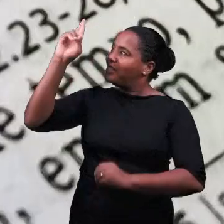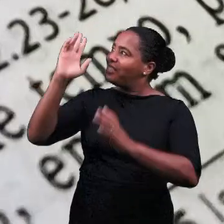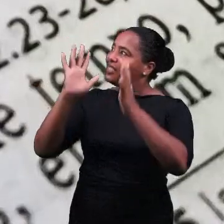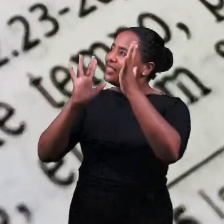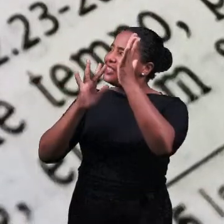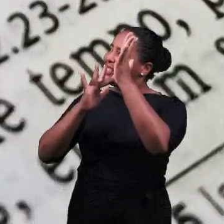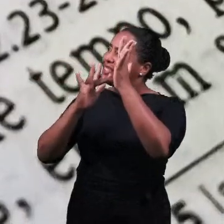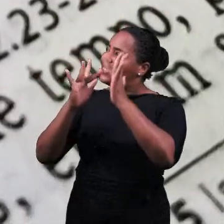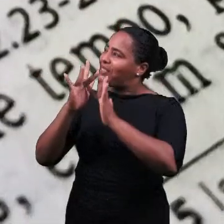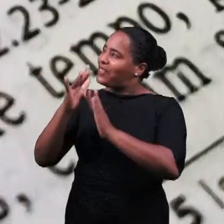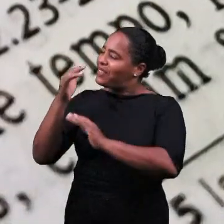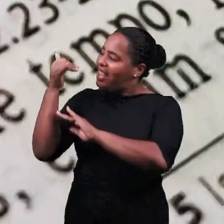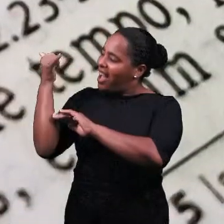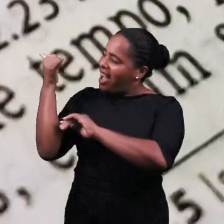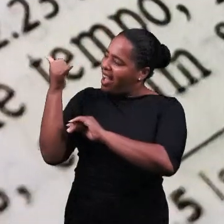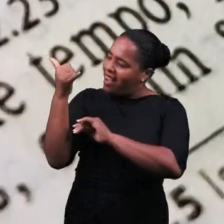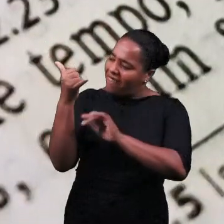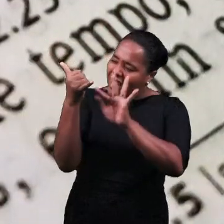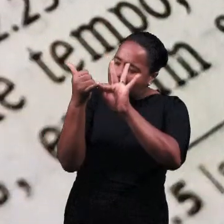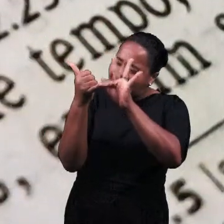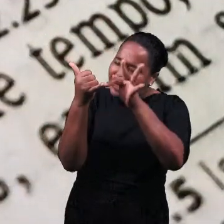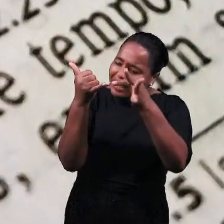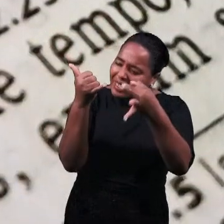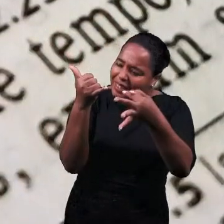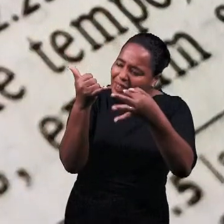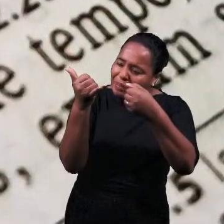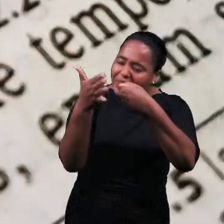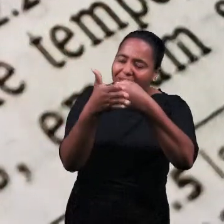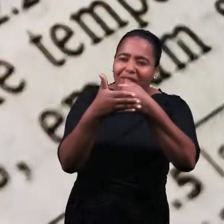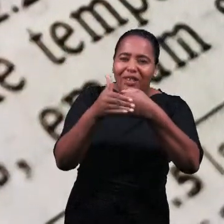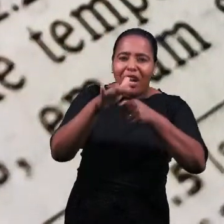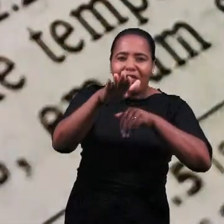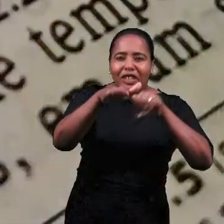Иисус дал нам,